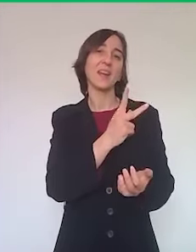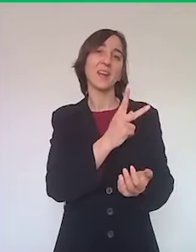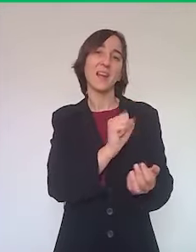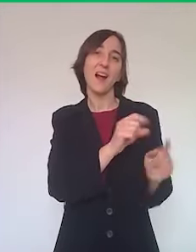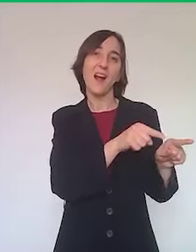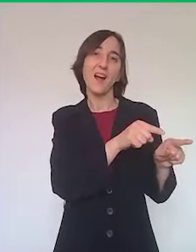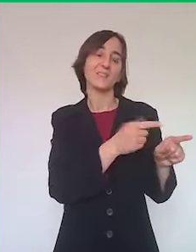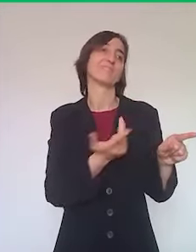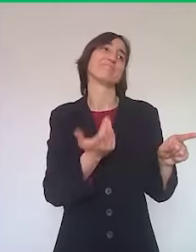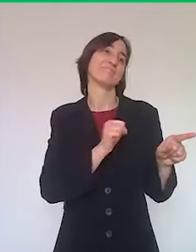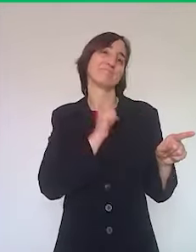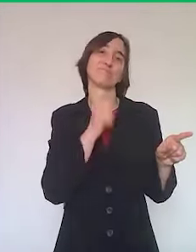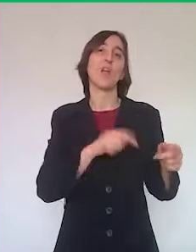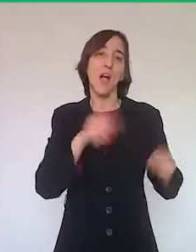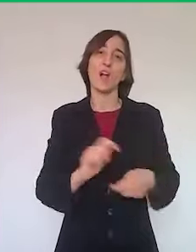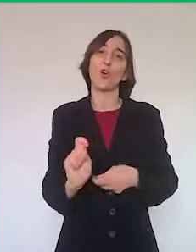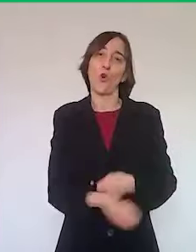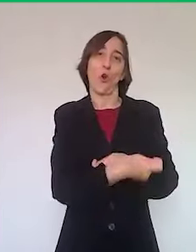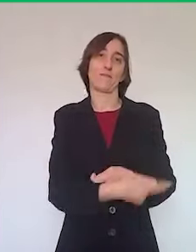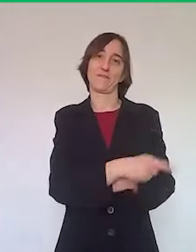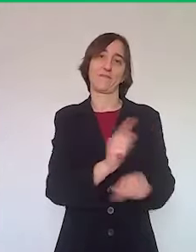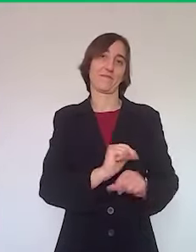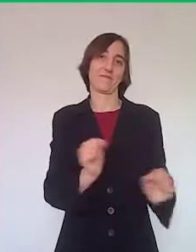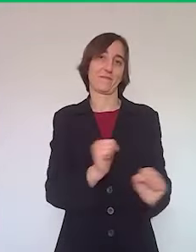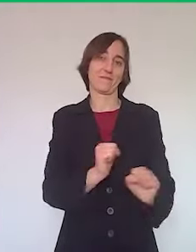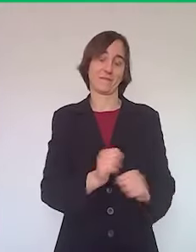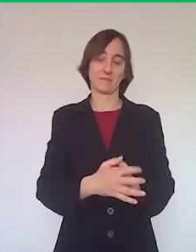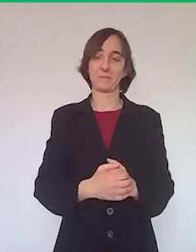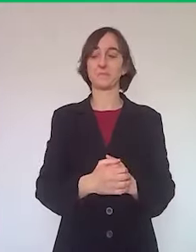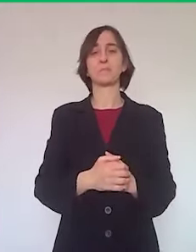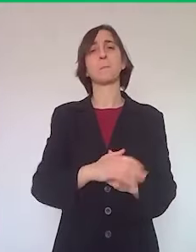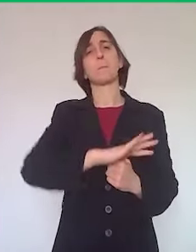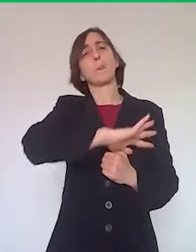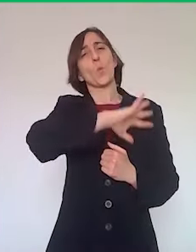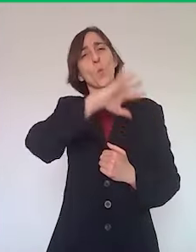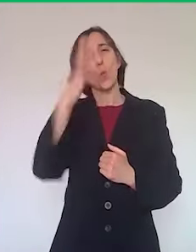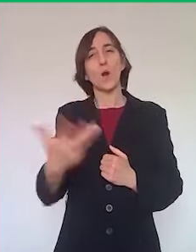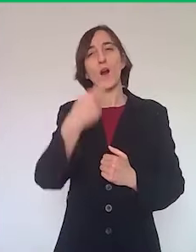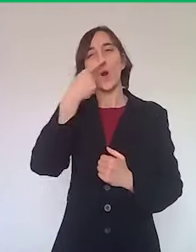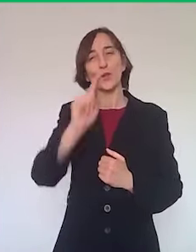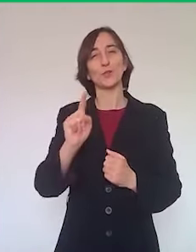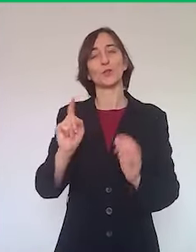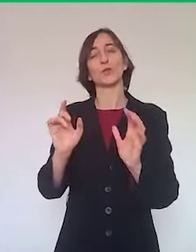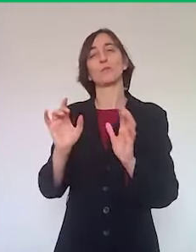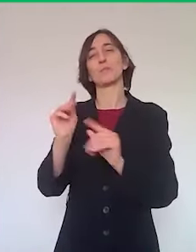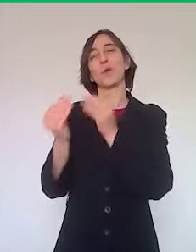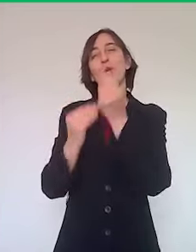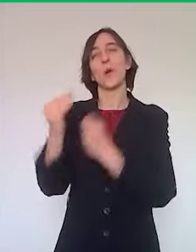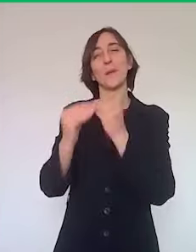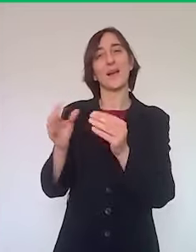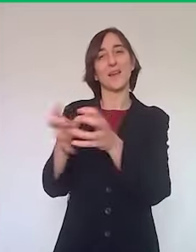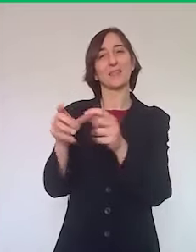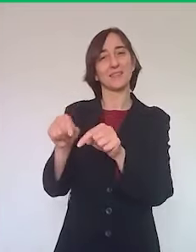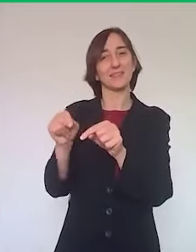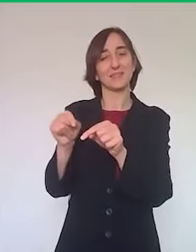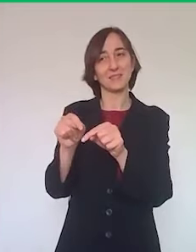con il golf in questo momento. L'ultimo blocco di domande che voglio affrontare, anche se so che riguarda solo una porzione del